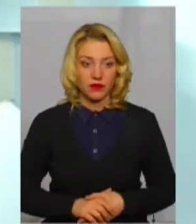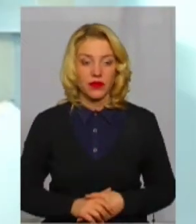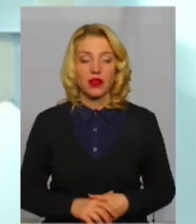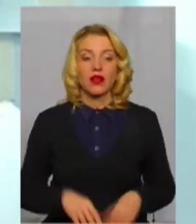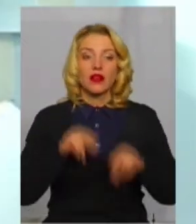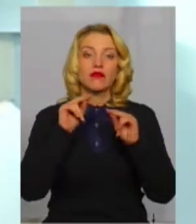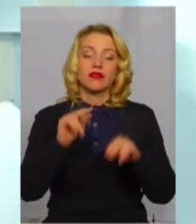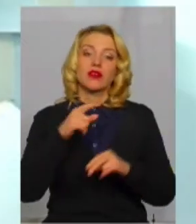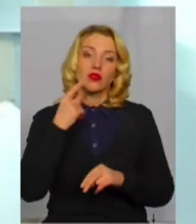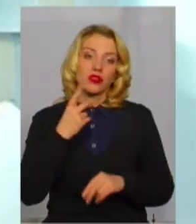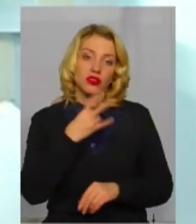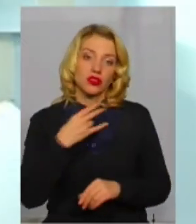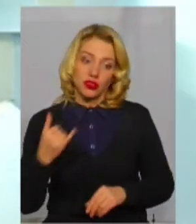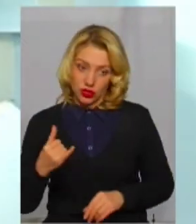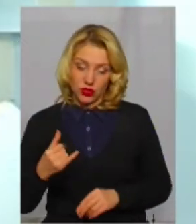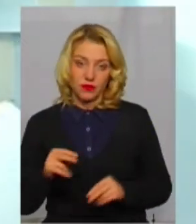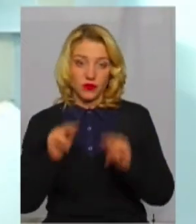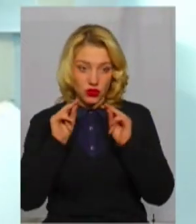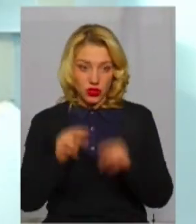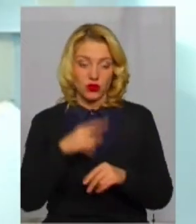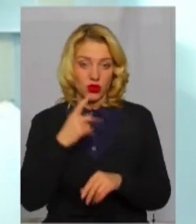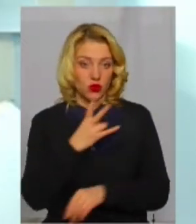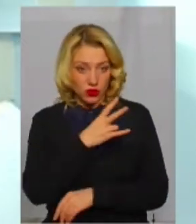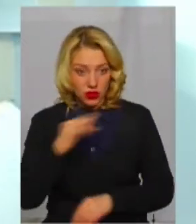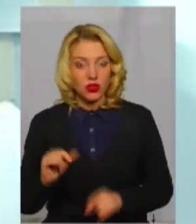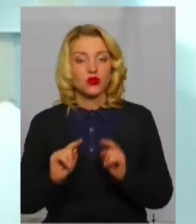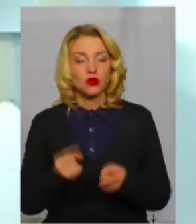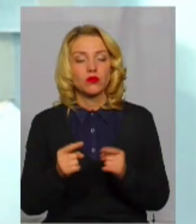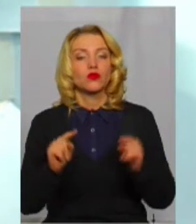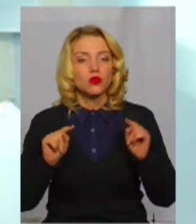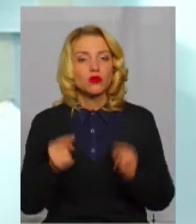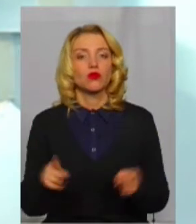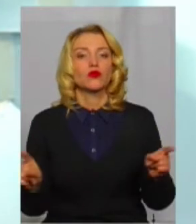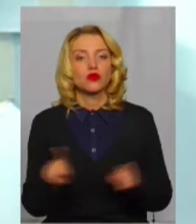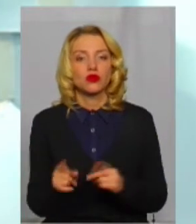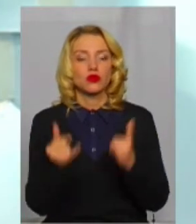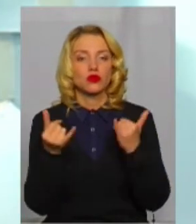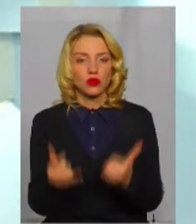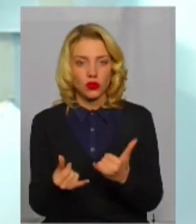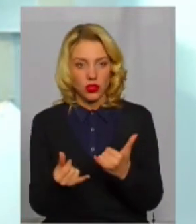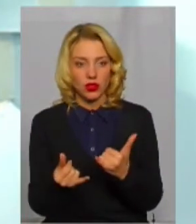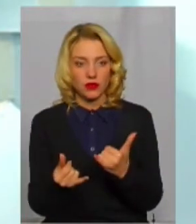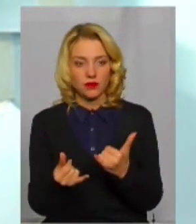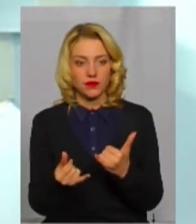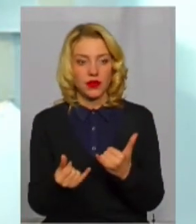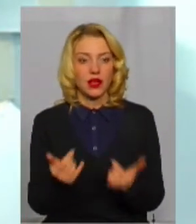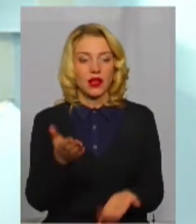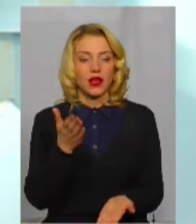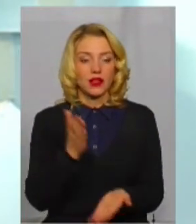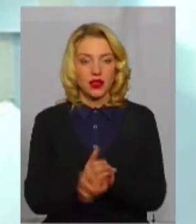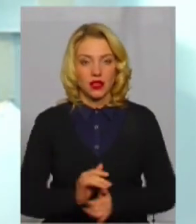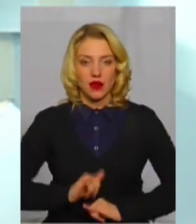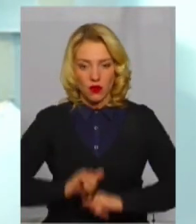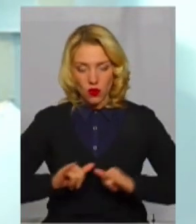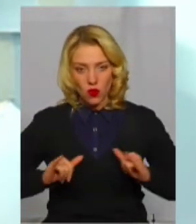Відверто кажучи, ні. Чесно, ні. Чому? Тому що сьогодні все-таки ідея